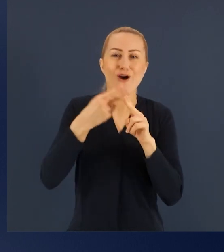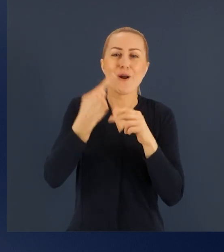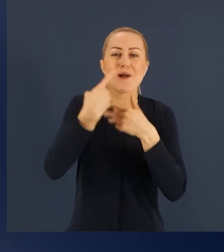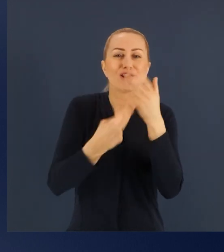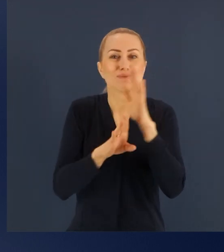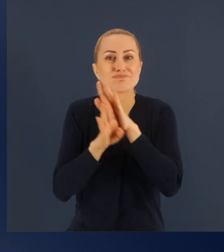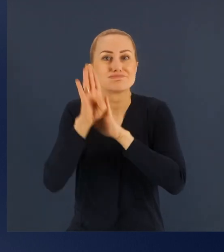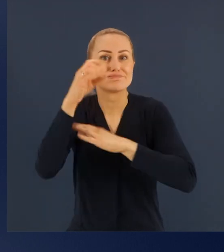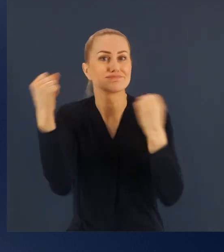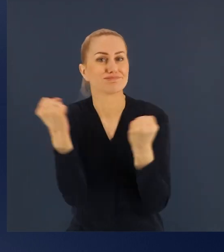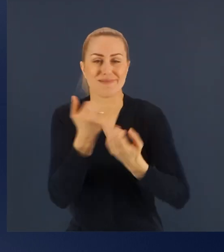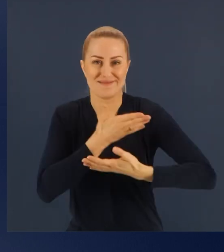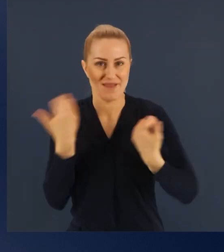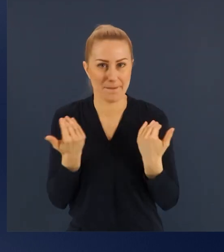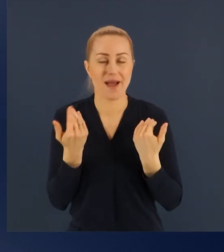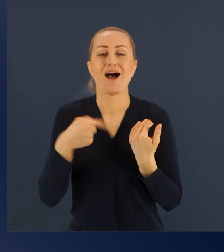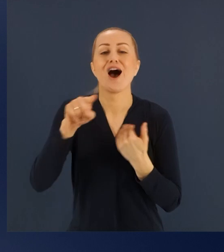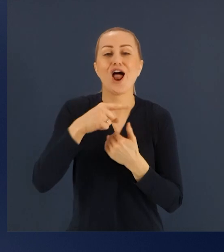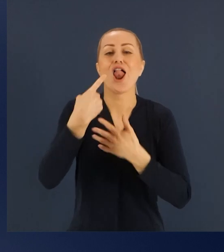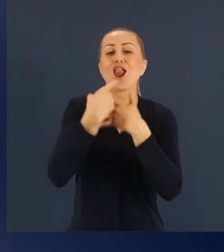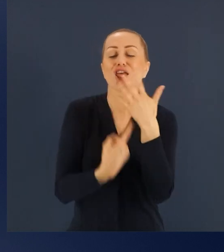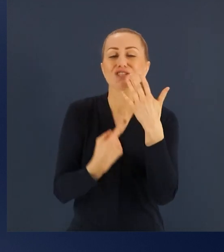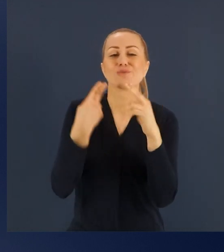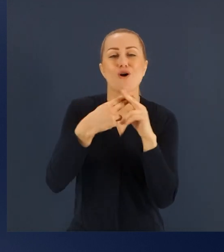cały czas utrzymuje się na mniej więcej jednakowym poziomie.